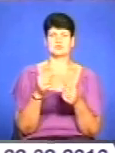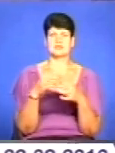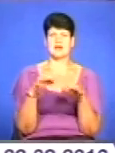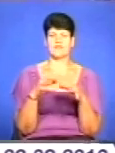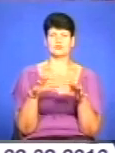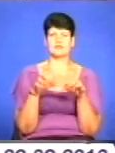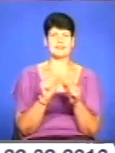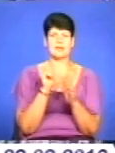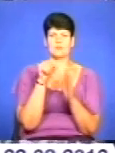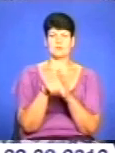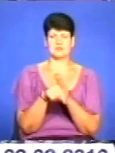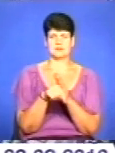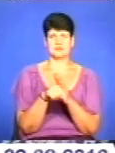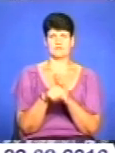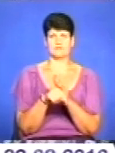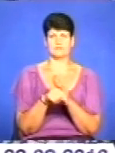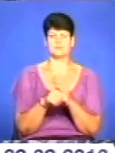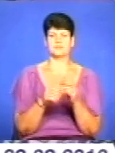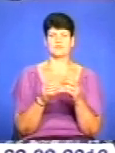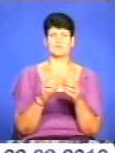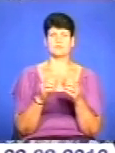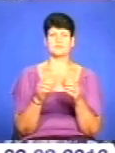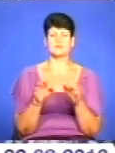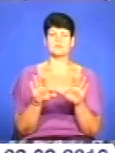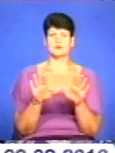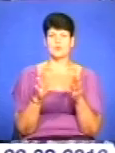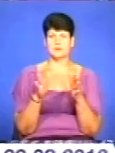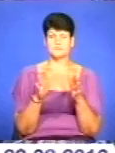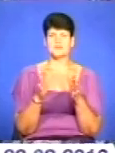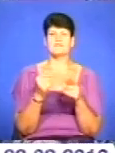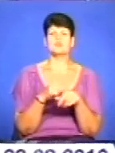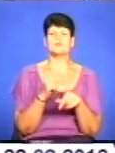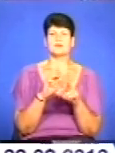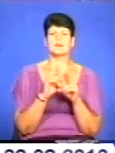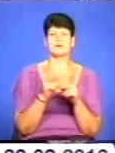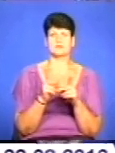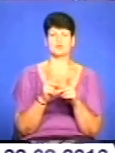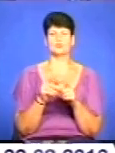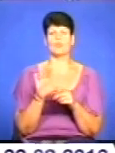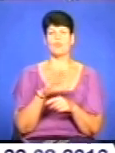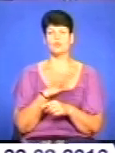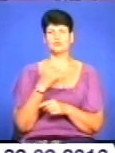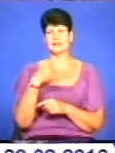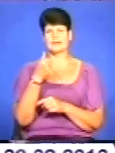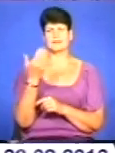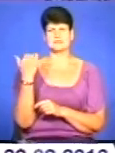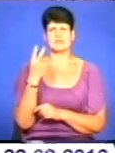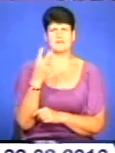потрапляти у автопригоди. «Змінилася ситуація на дорозі от зараз, як ви відчуваєте? І то, що було, наприклад, рік-два тонна?»